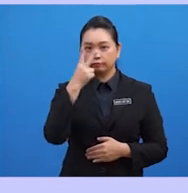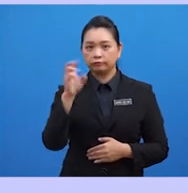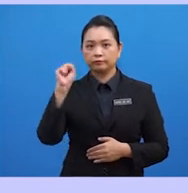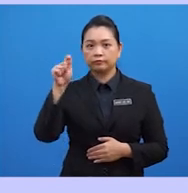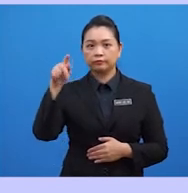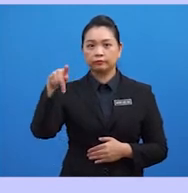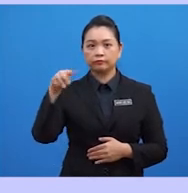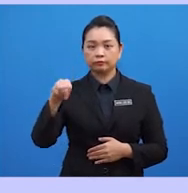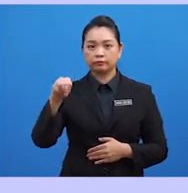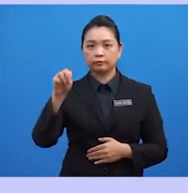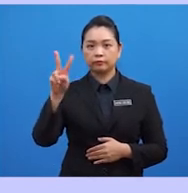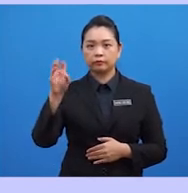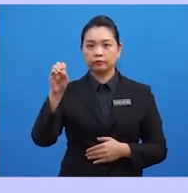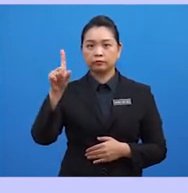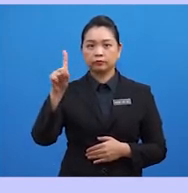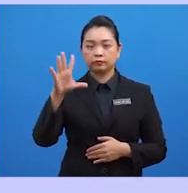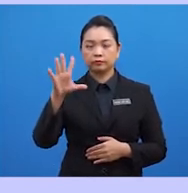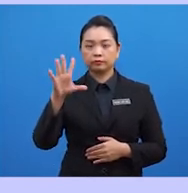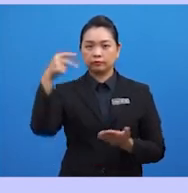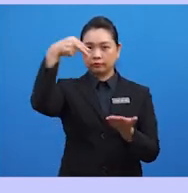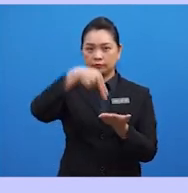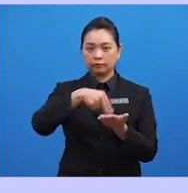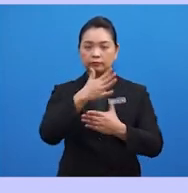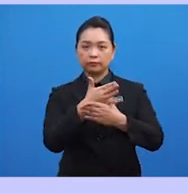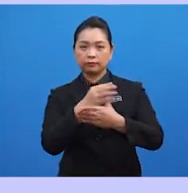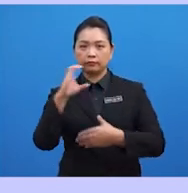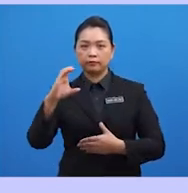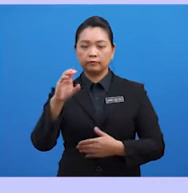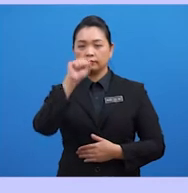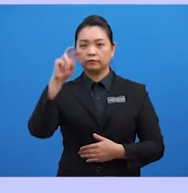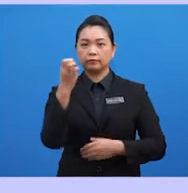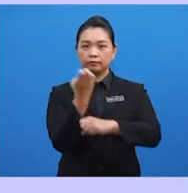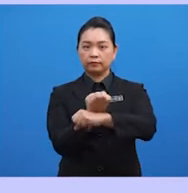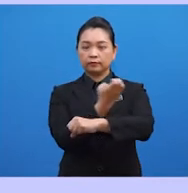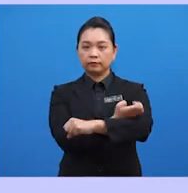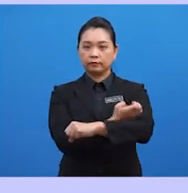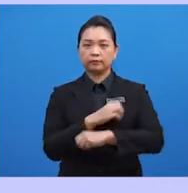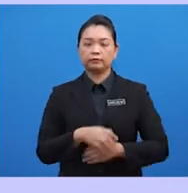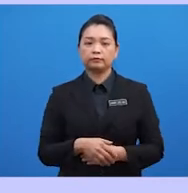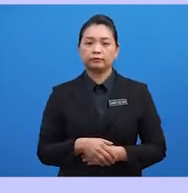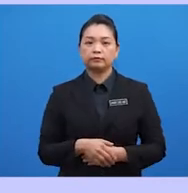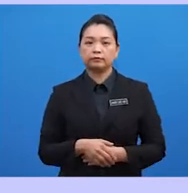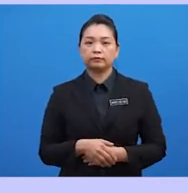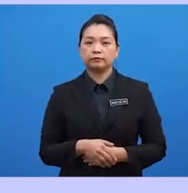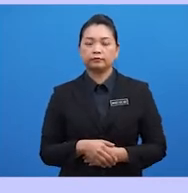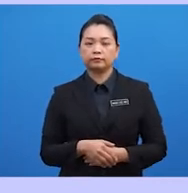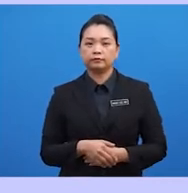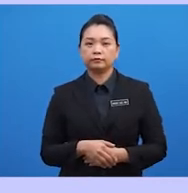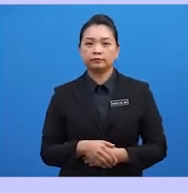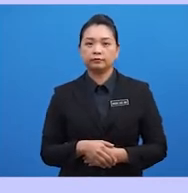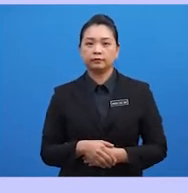2015 ulangan. Bahagian C, soalan AC. Nombor 18,